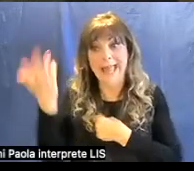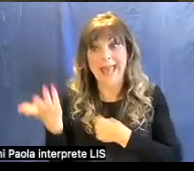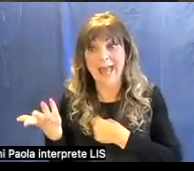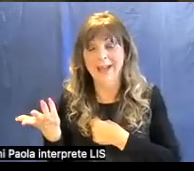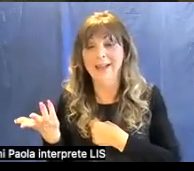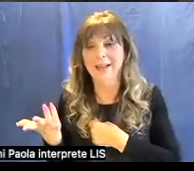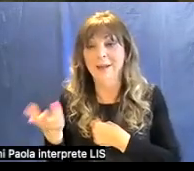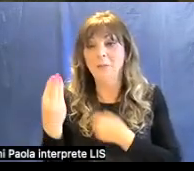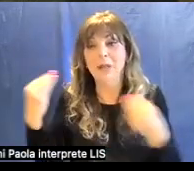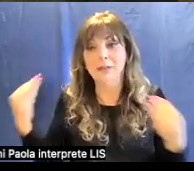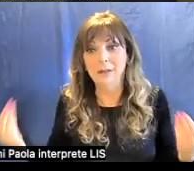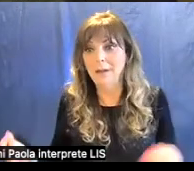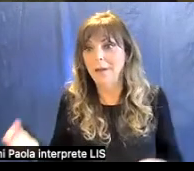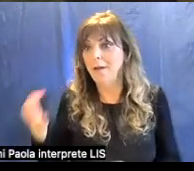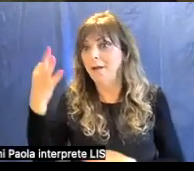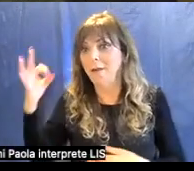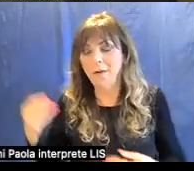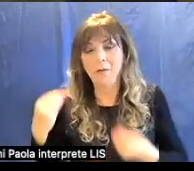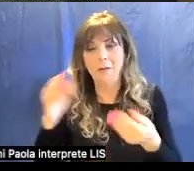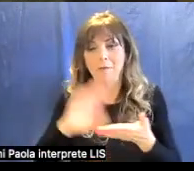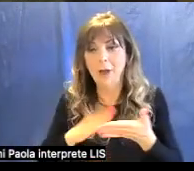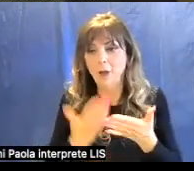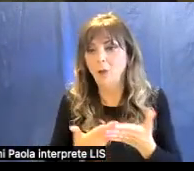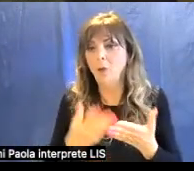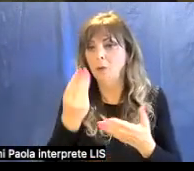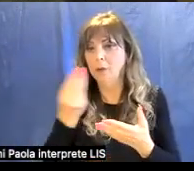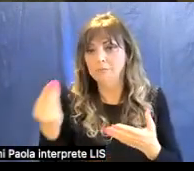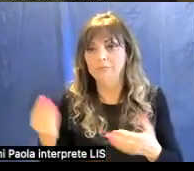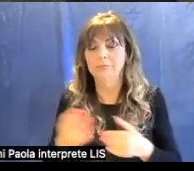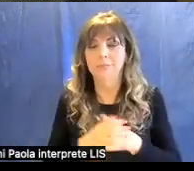materiali che danno valore alle opere